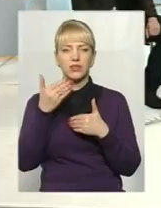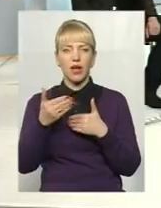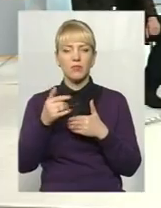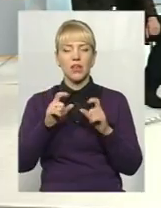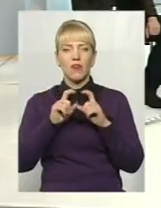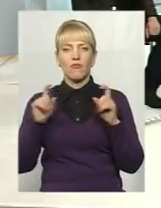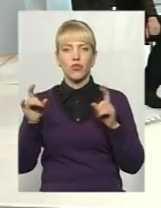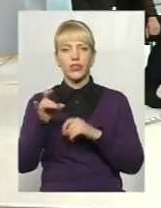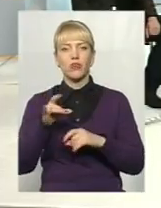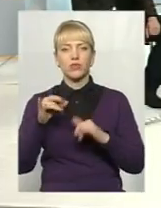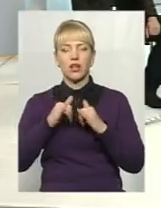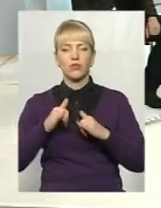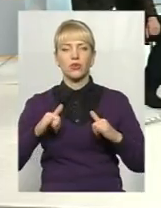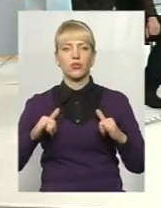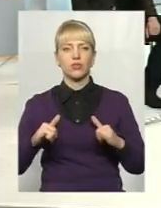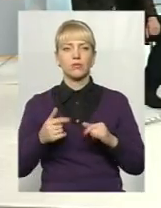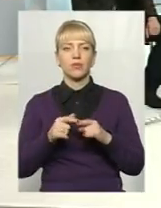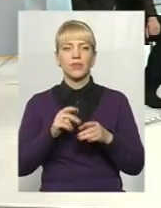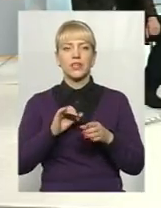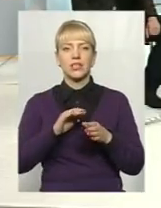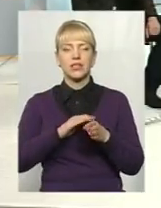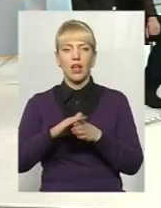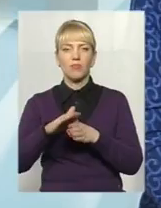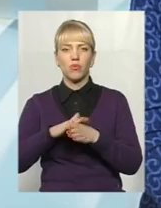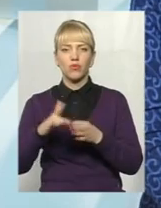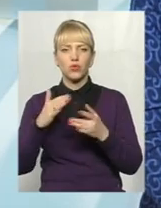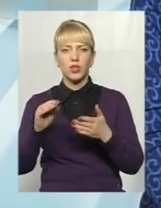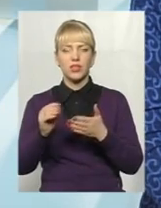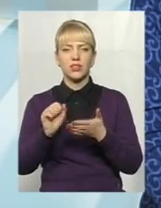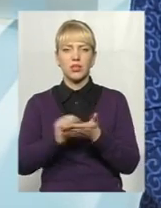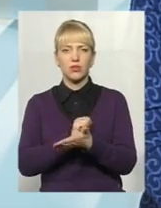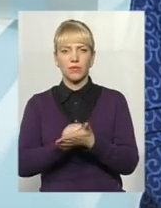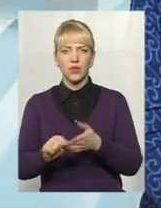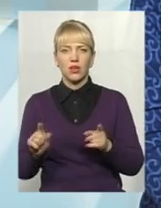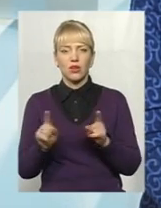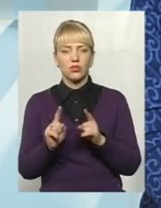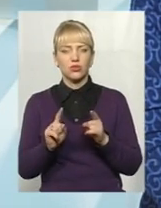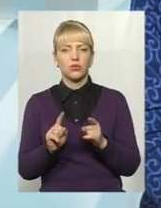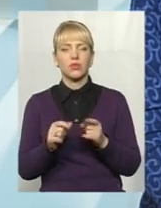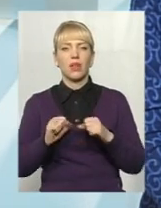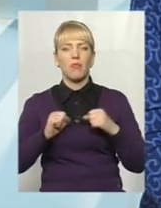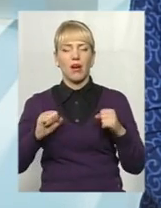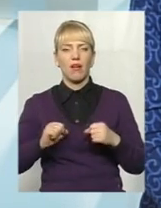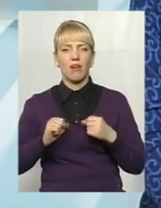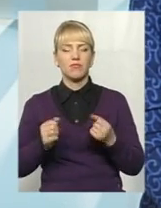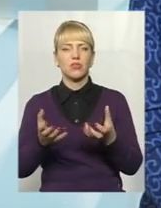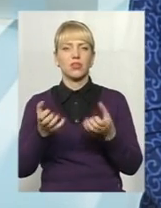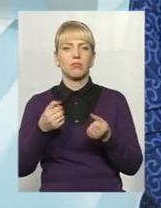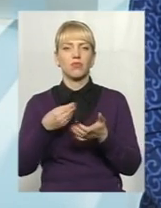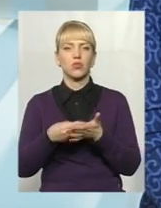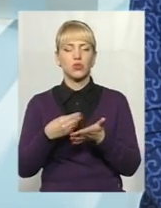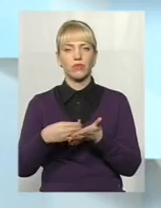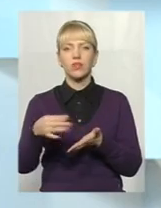регіонального розвитку, заповнюємо аплікаційні форми, і намагаємося отримати фінансування і з обласного